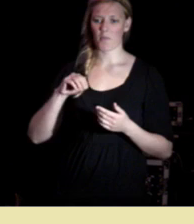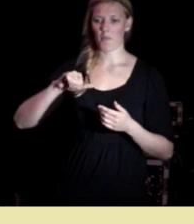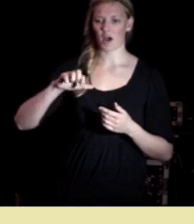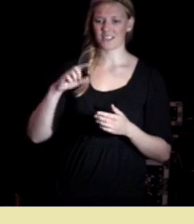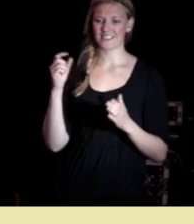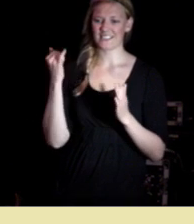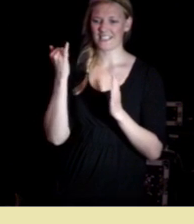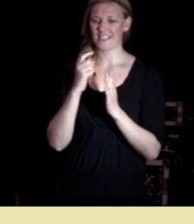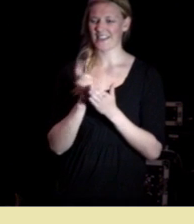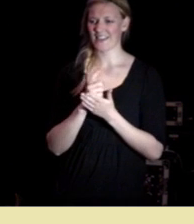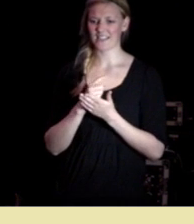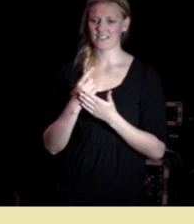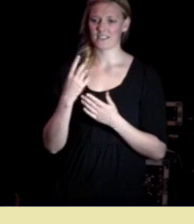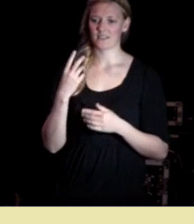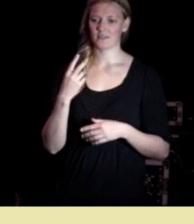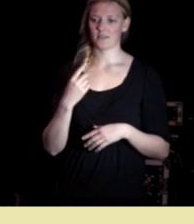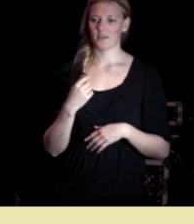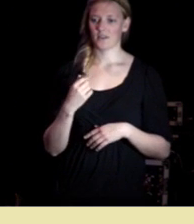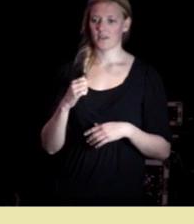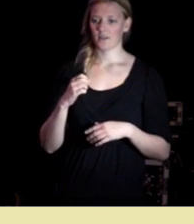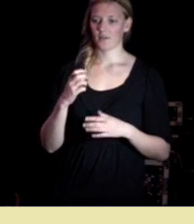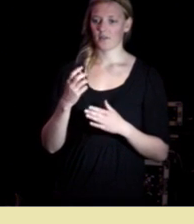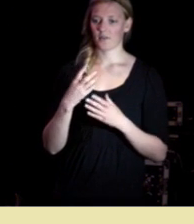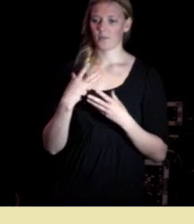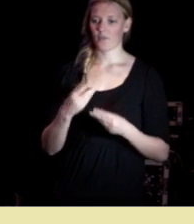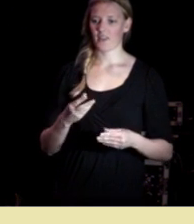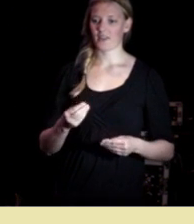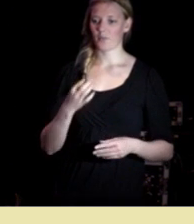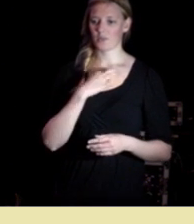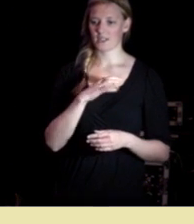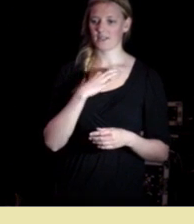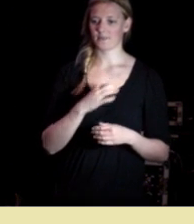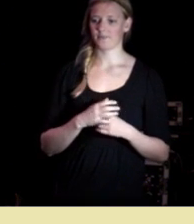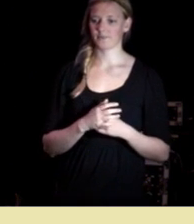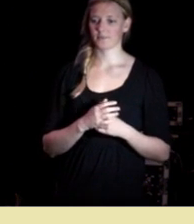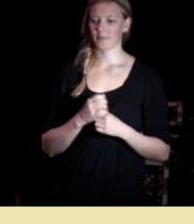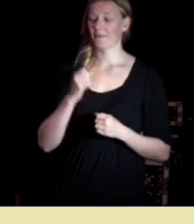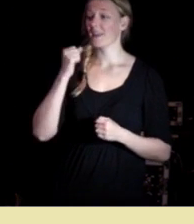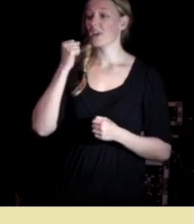meter så tar jeg nesten fettprosent jeg gjør det ikke men jeg kan det